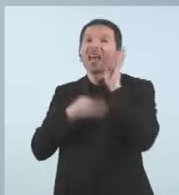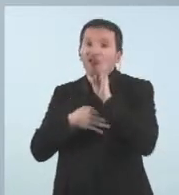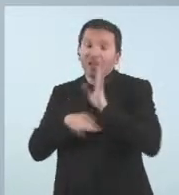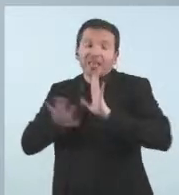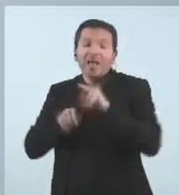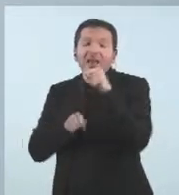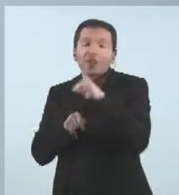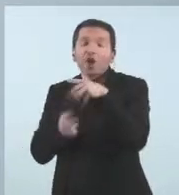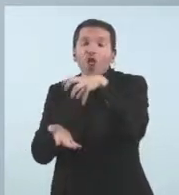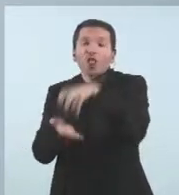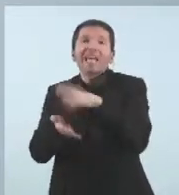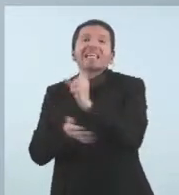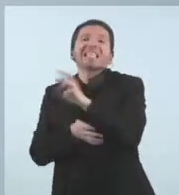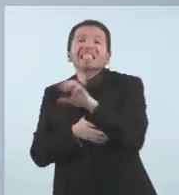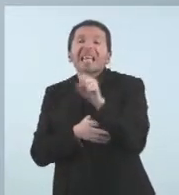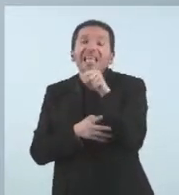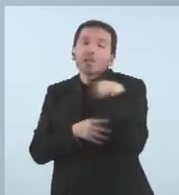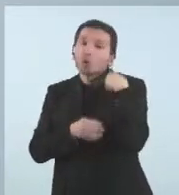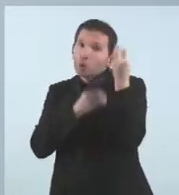com un brot d'aquella planta.